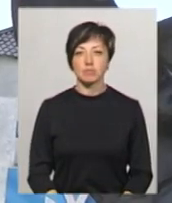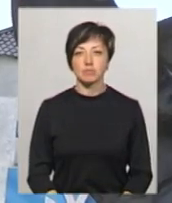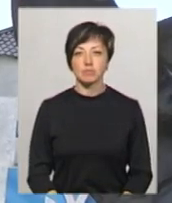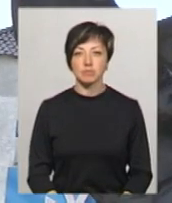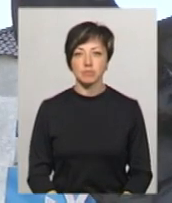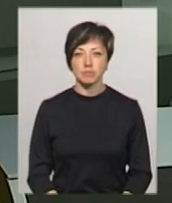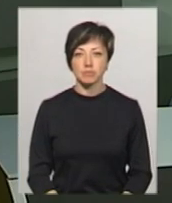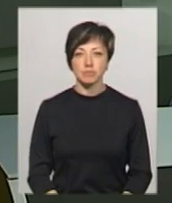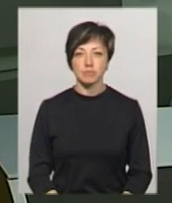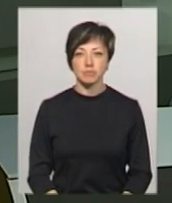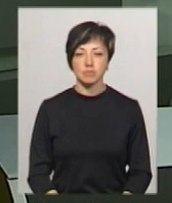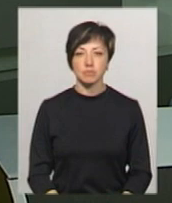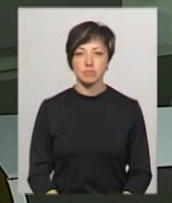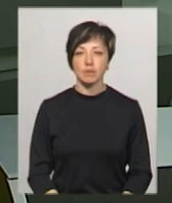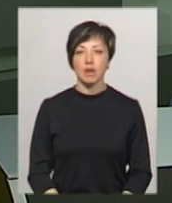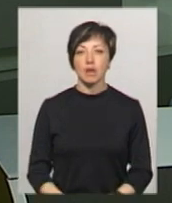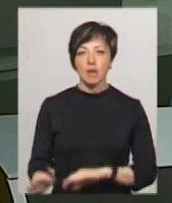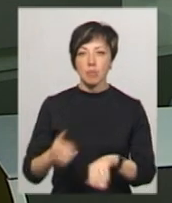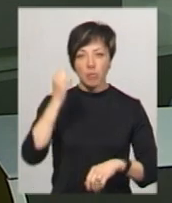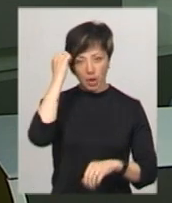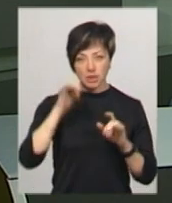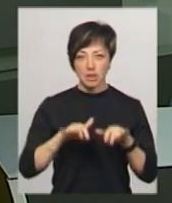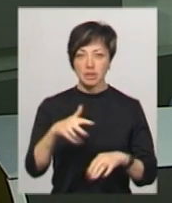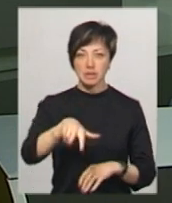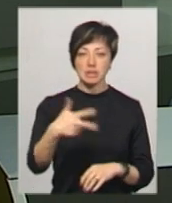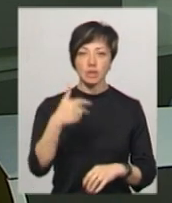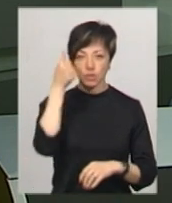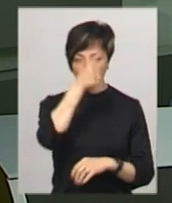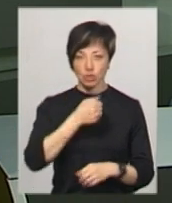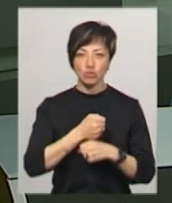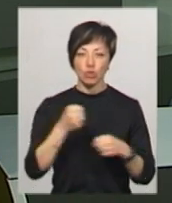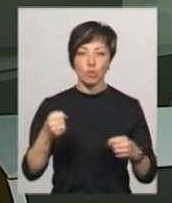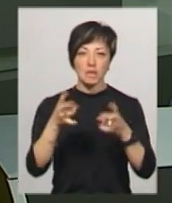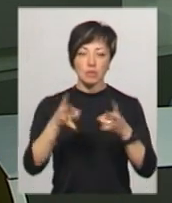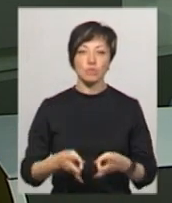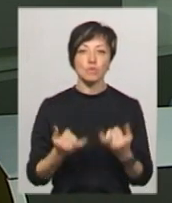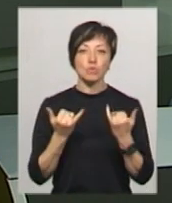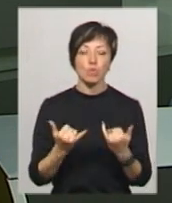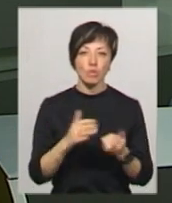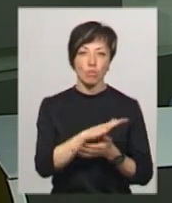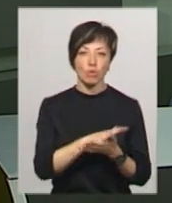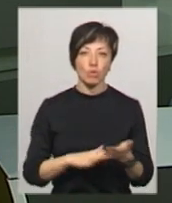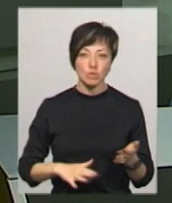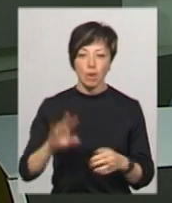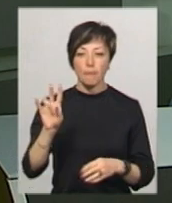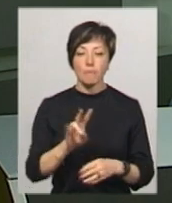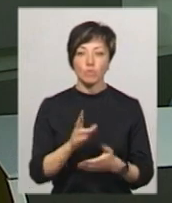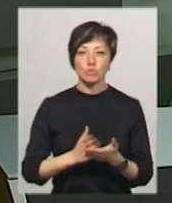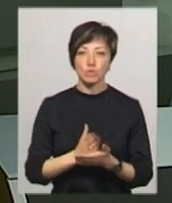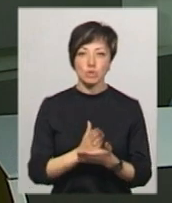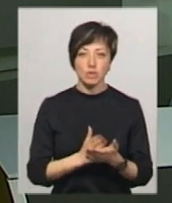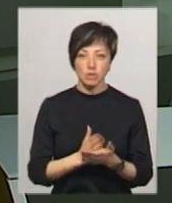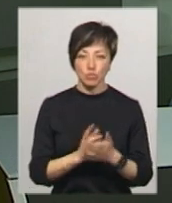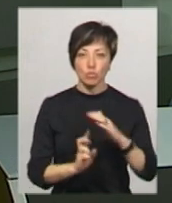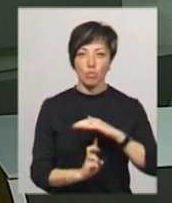Поділяцентр. Меморіальні заходи до 33-ї річниці Чорнобильської катастрофи сьогодні продовжили з богослужінням в Покровському